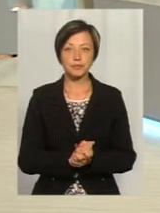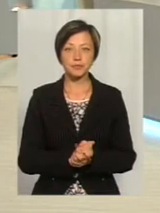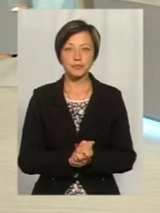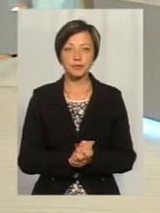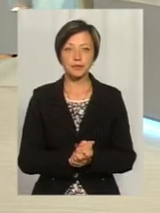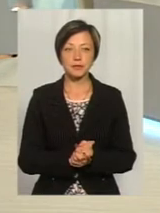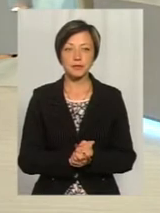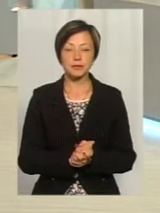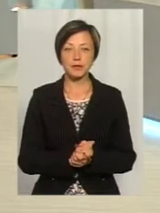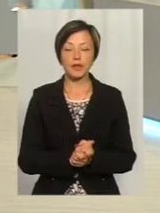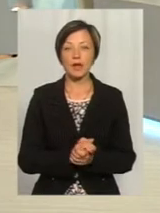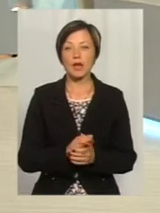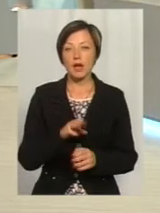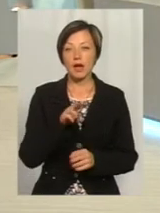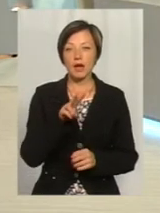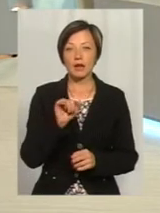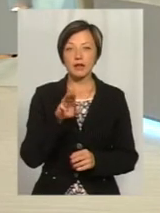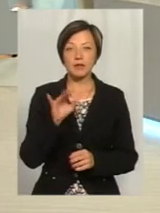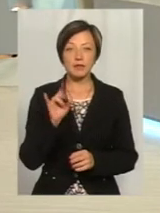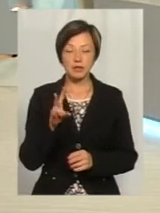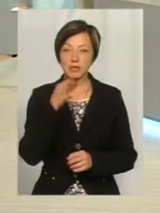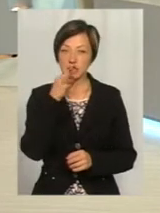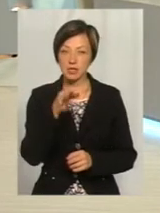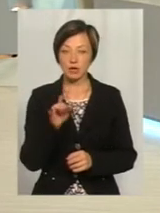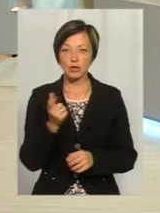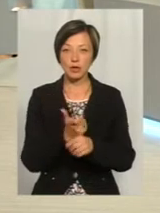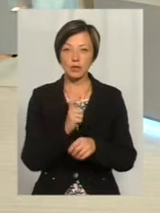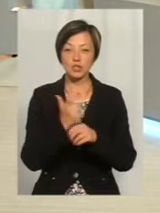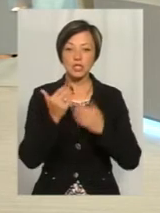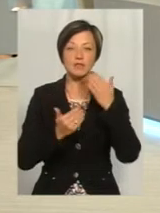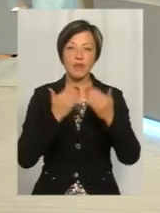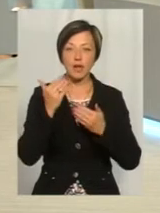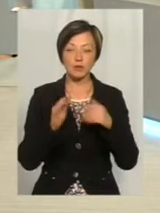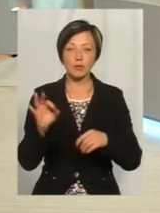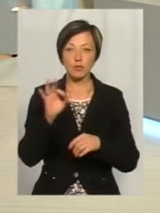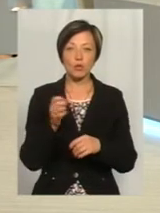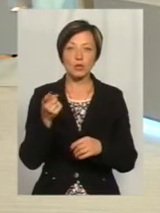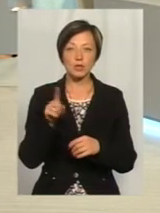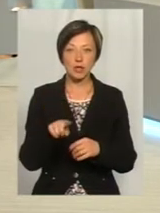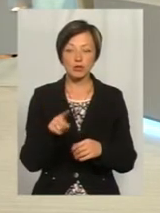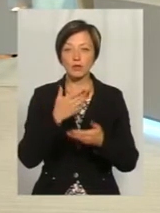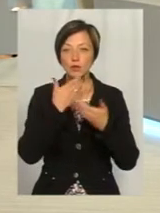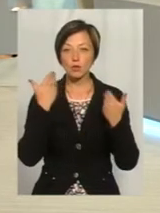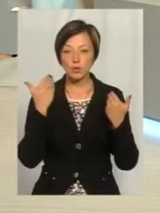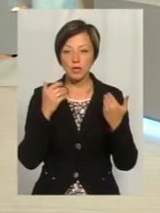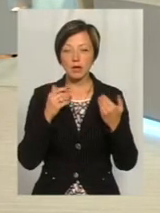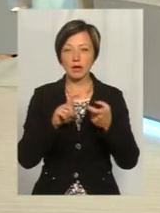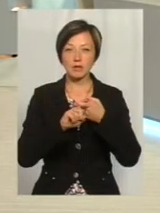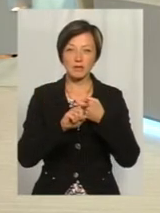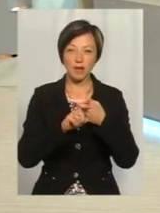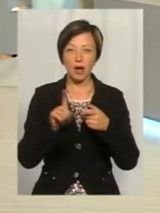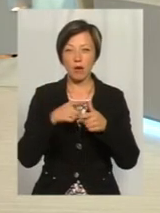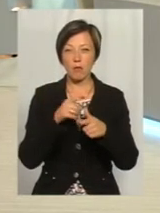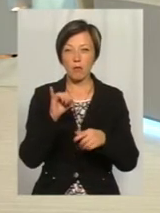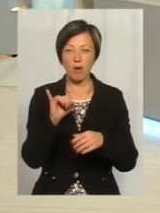Літвін сказала, що найбільше звернень з приводу того, що відсутнє покриття або поганий